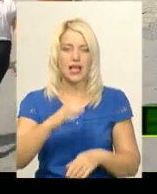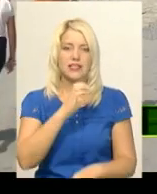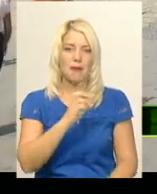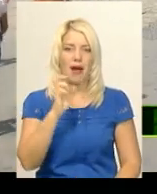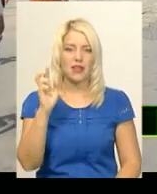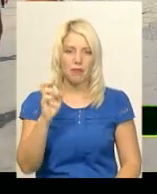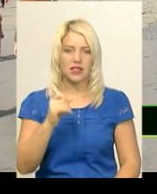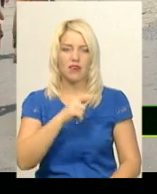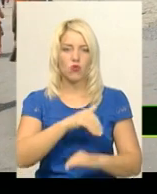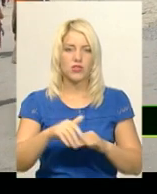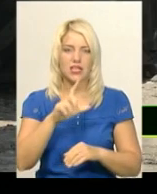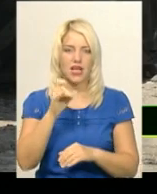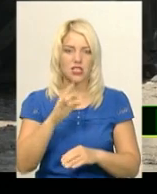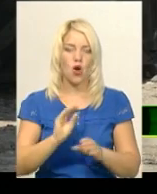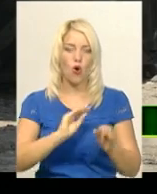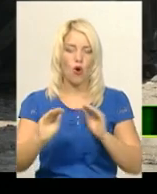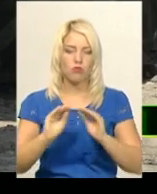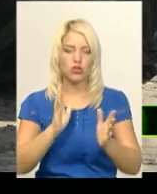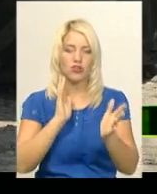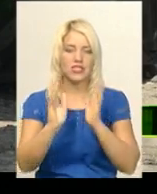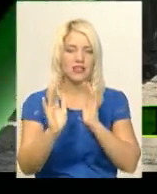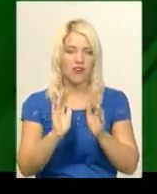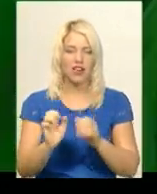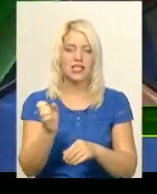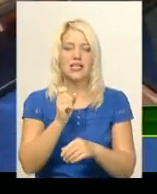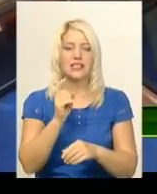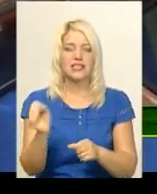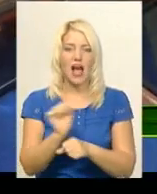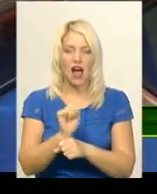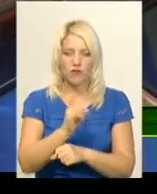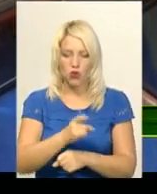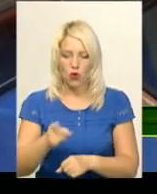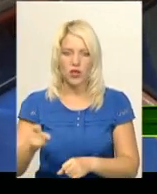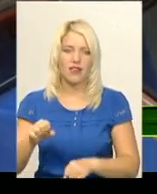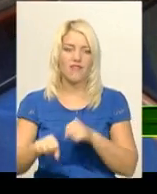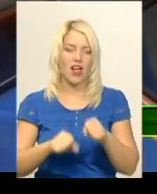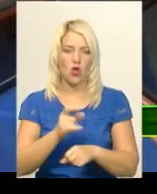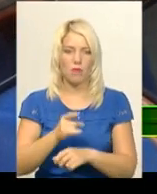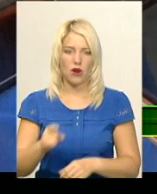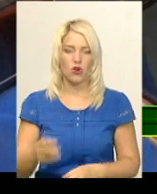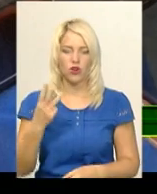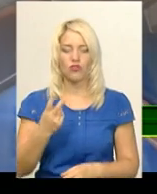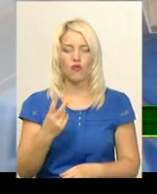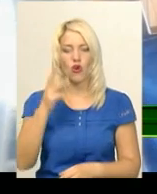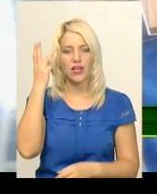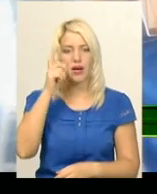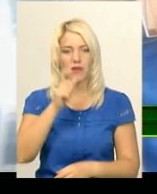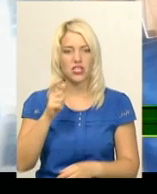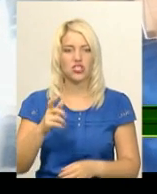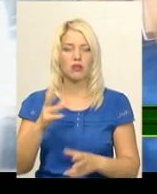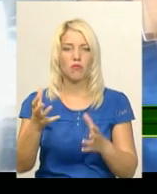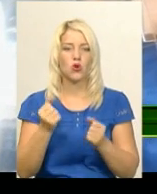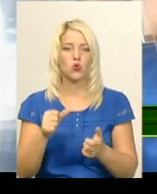Зарічанської Хмельницького облаштовують сквер з авто- та велопарковками. Двої хмельничан беруть участь у Чемпіонаті світу судномодельного